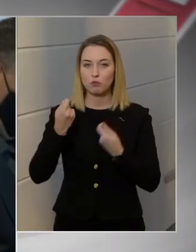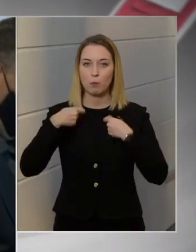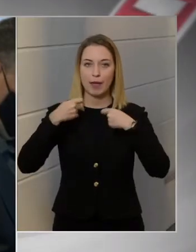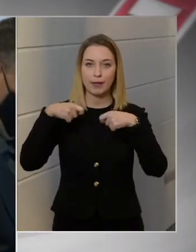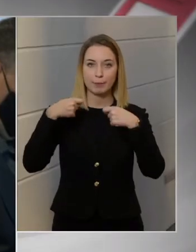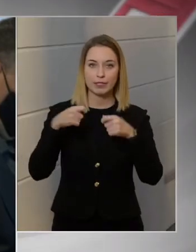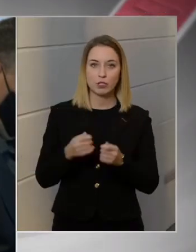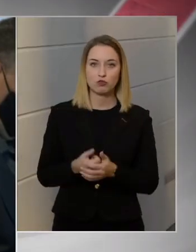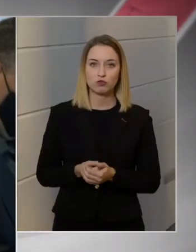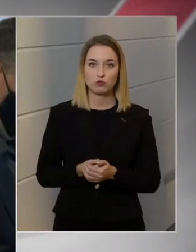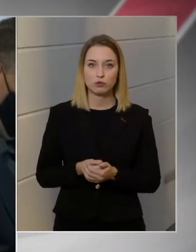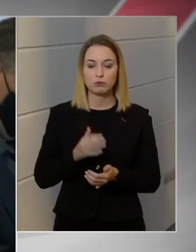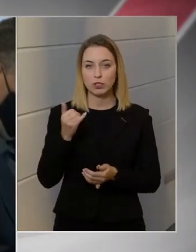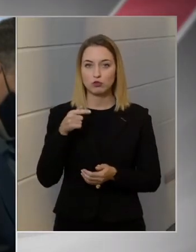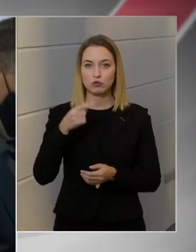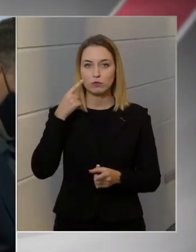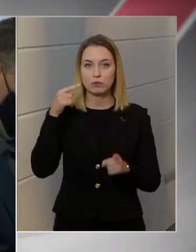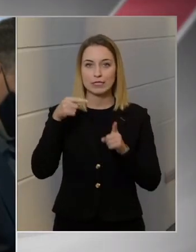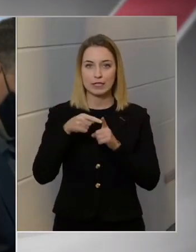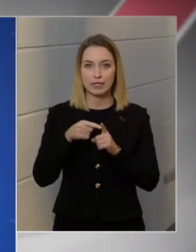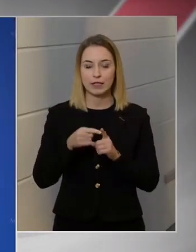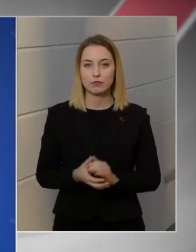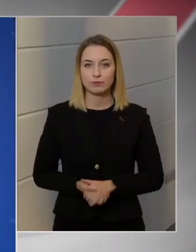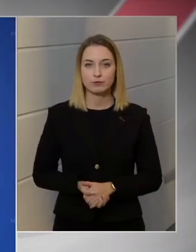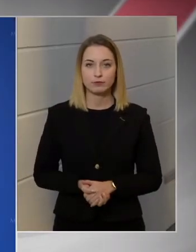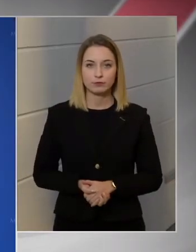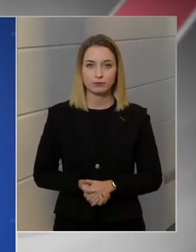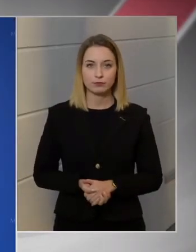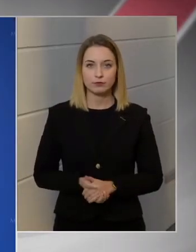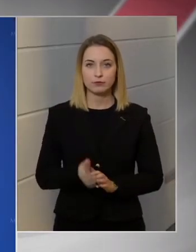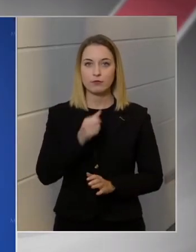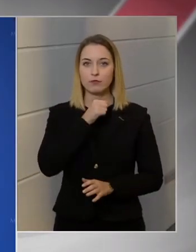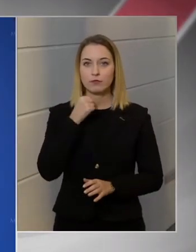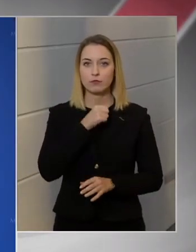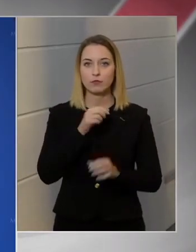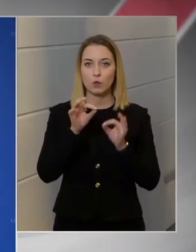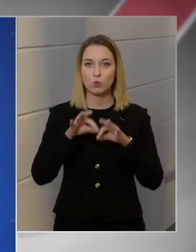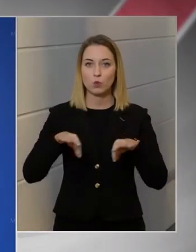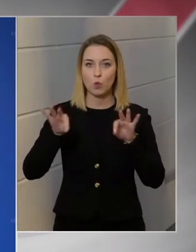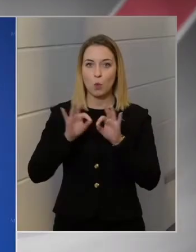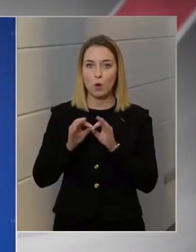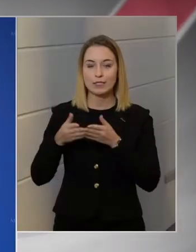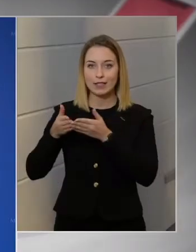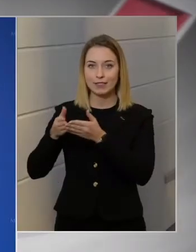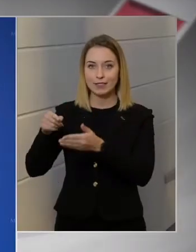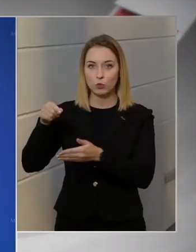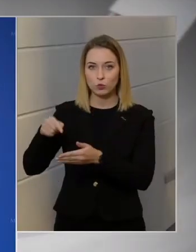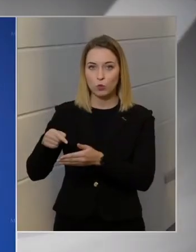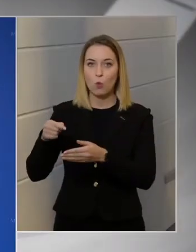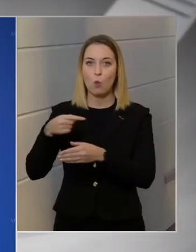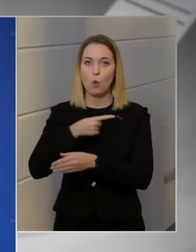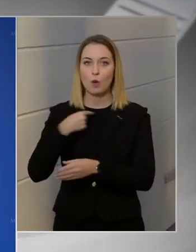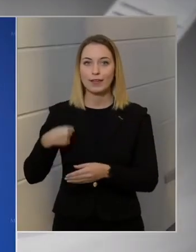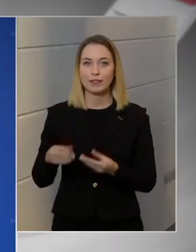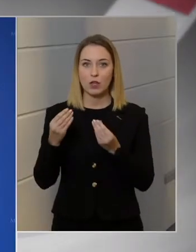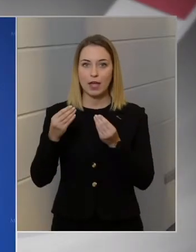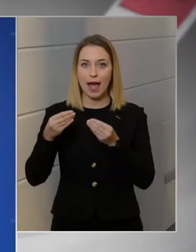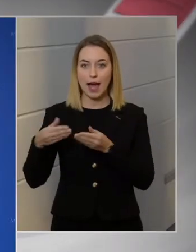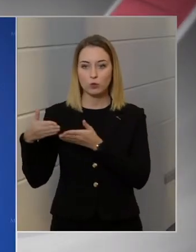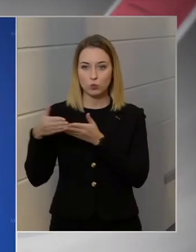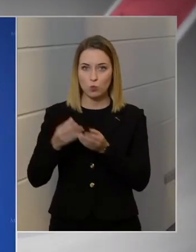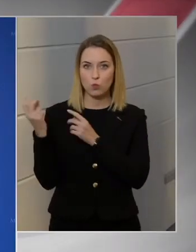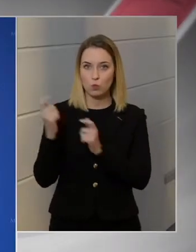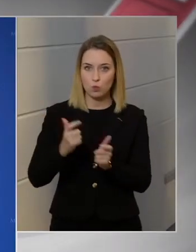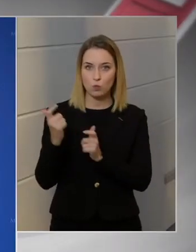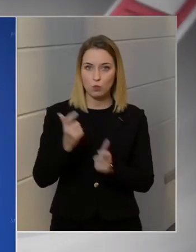is azt a cél tűzte ki, hogy a rögországi kikötőkbe tömegesen érkező kínai áruk a